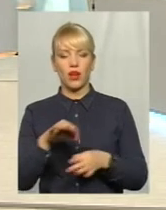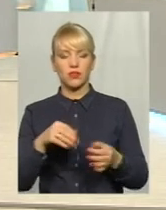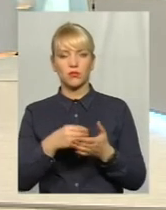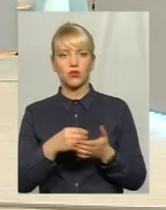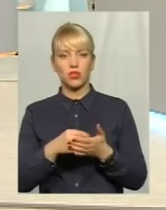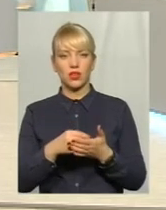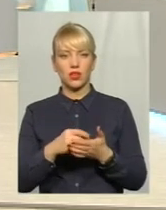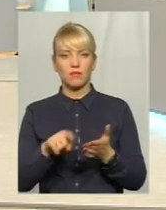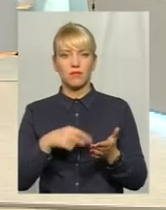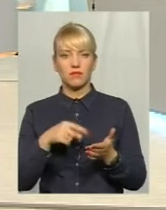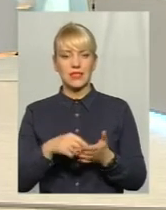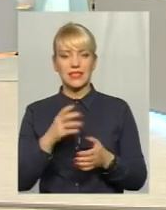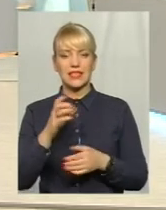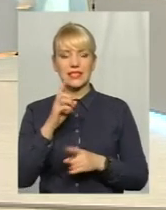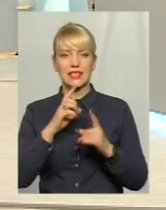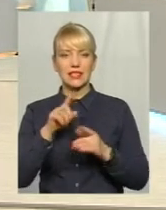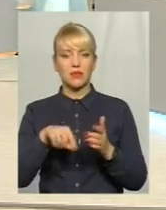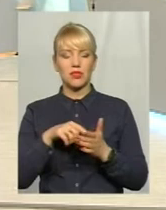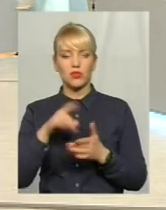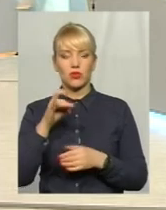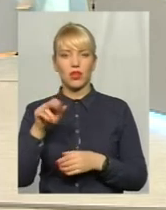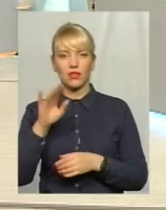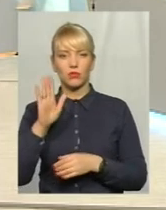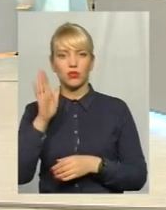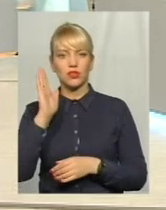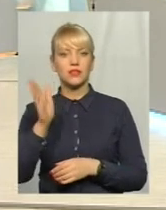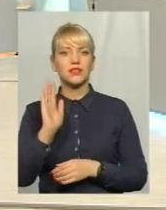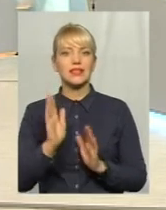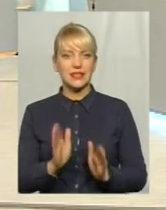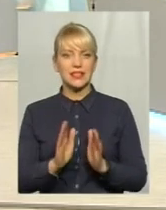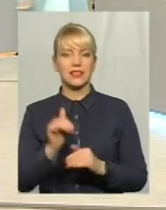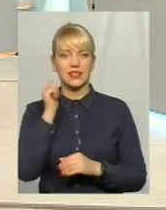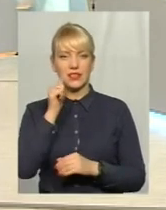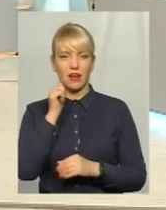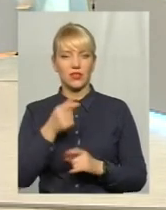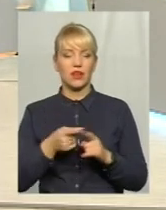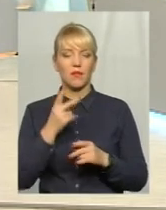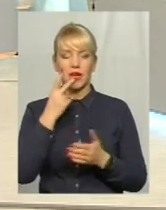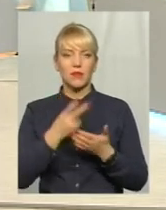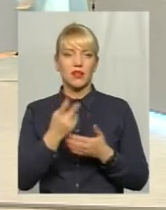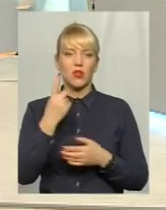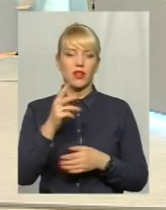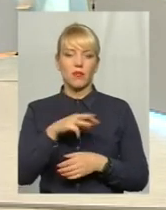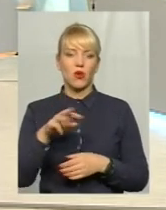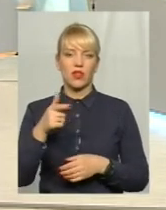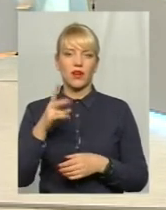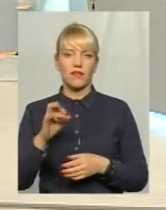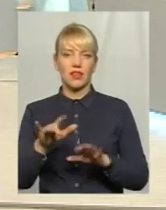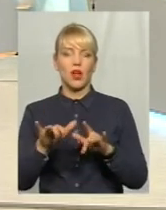сесія міської ради відбудеться тільки завтра, передбачено 1 мільйон гривень на комп'ютеризацію